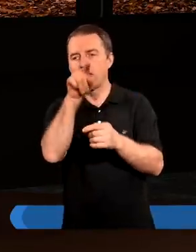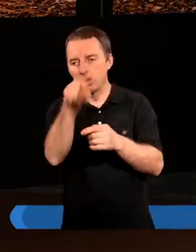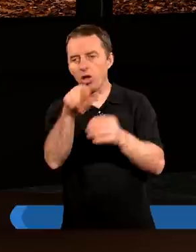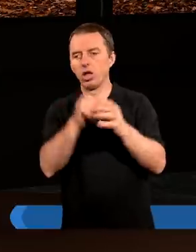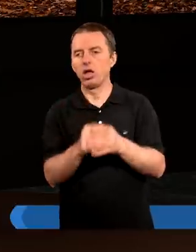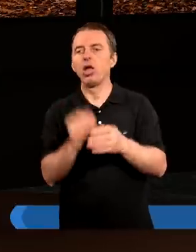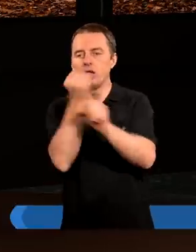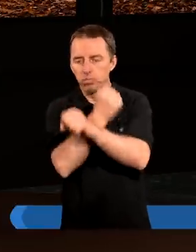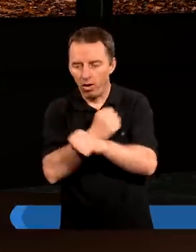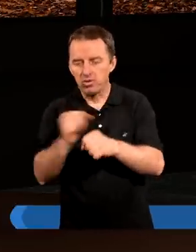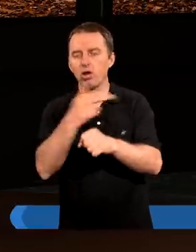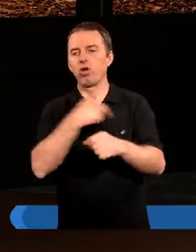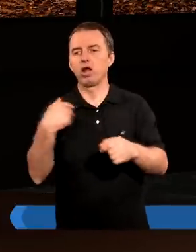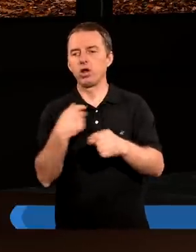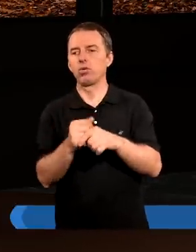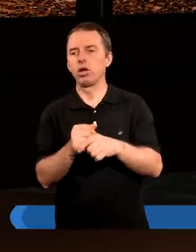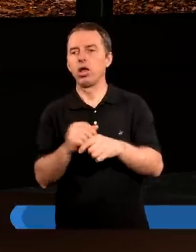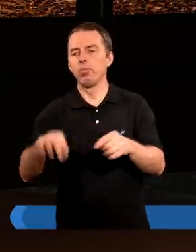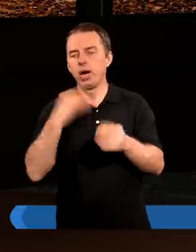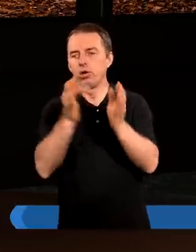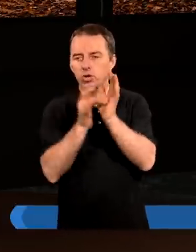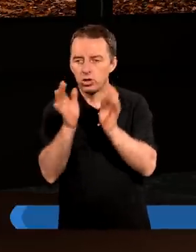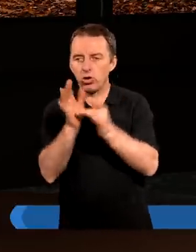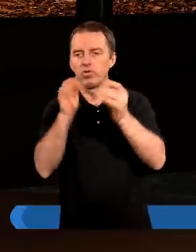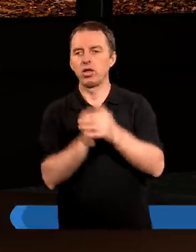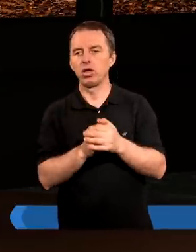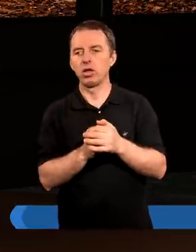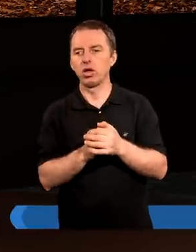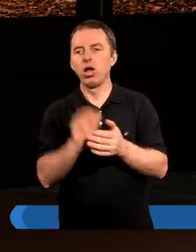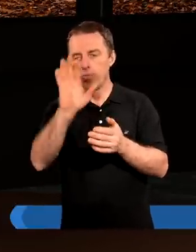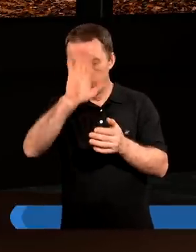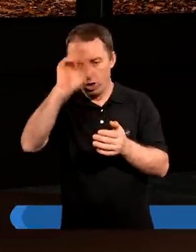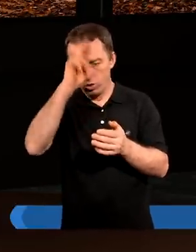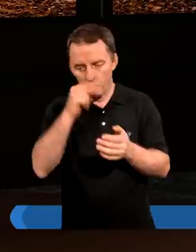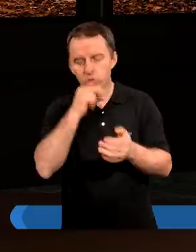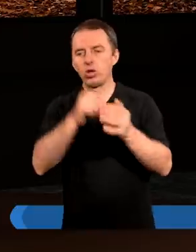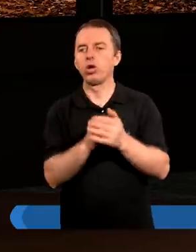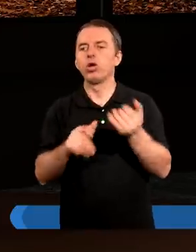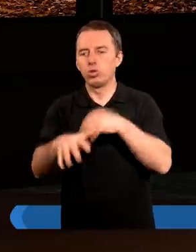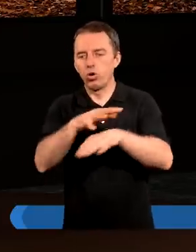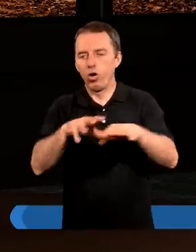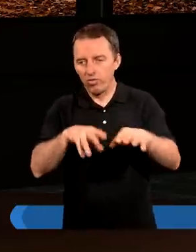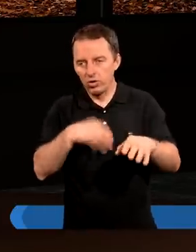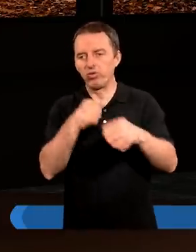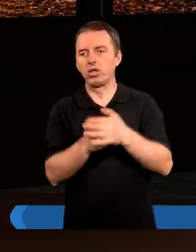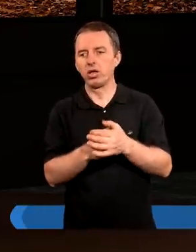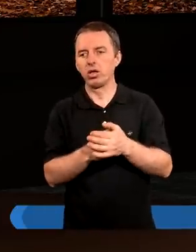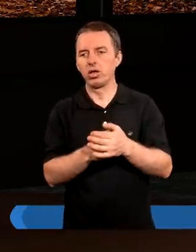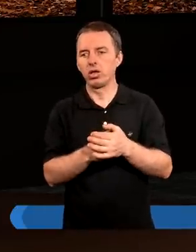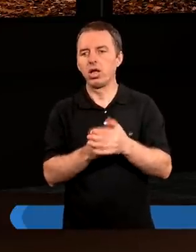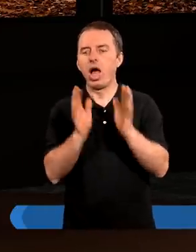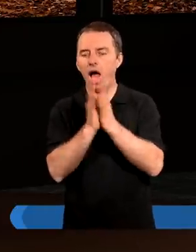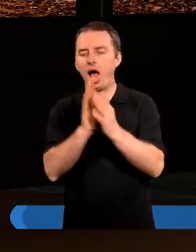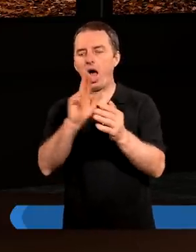to Zbawicielowi naszemu, Panu Jezusowi, Bogu Ojcu i Duchowi Świętemu.